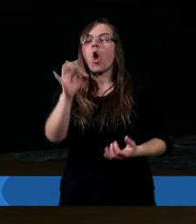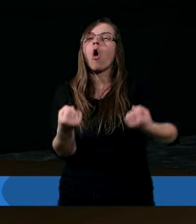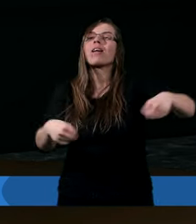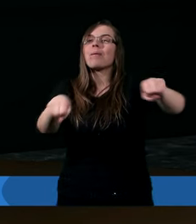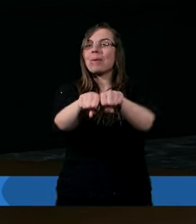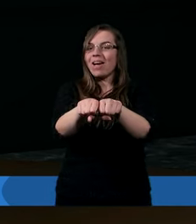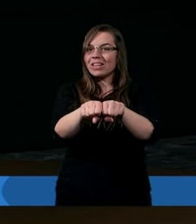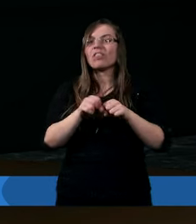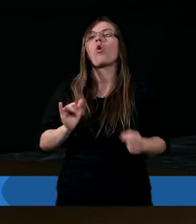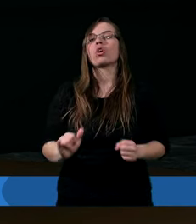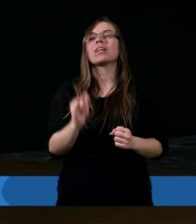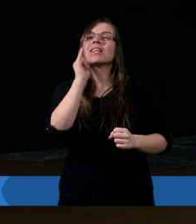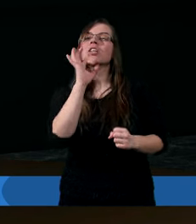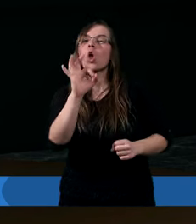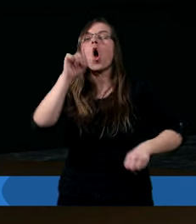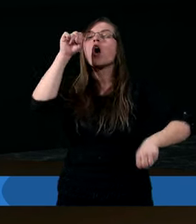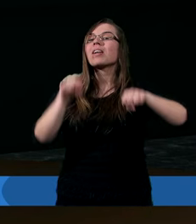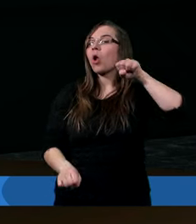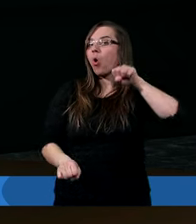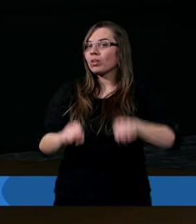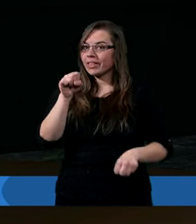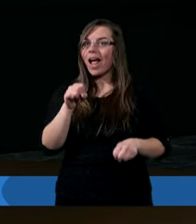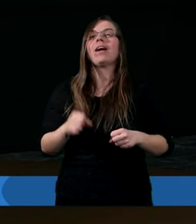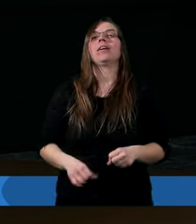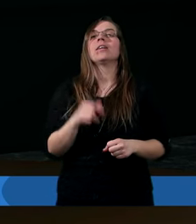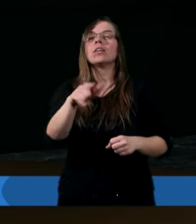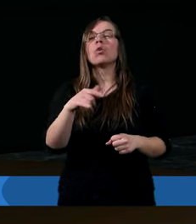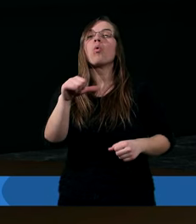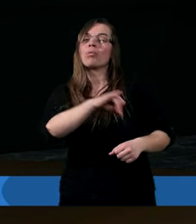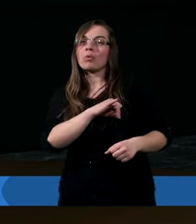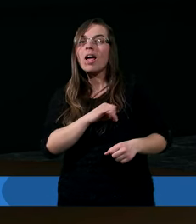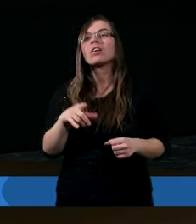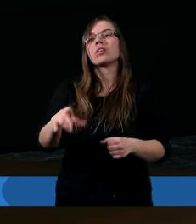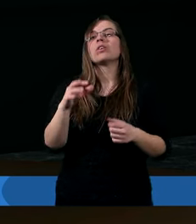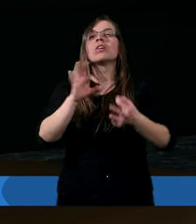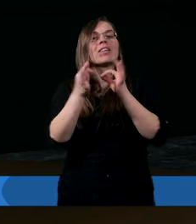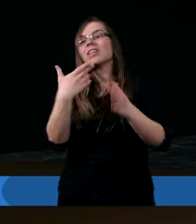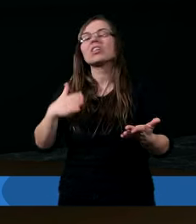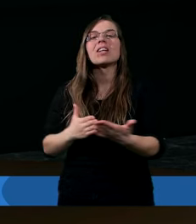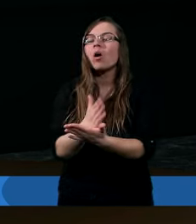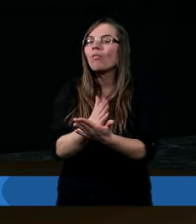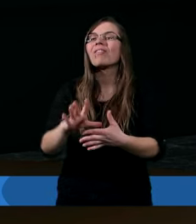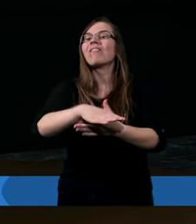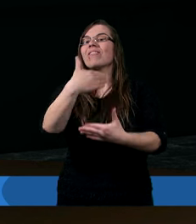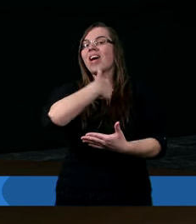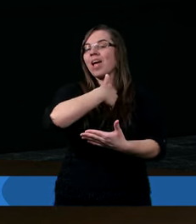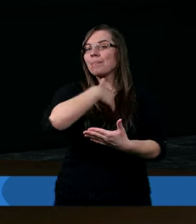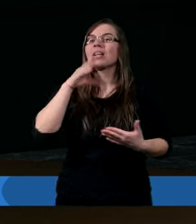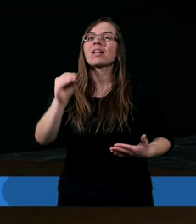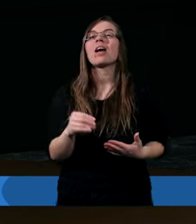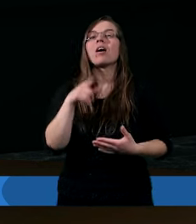o sprawiedliwości i o sądzie. O grzechu, gdyż nie uwierzyli we mnie.